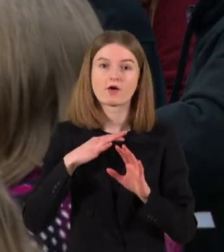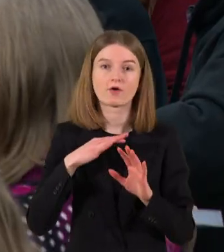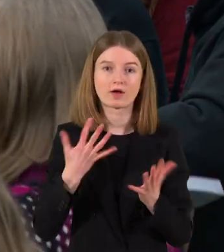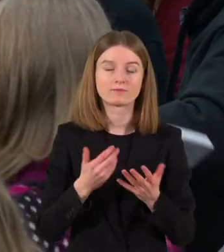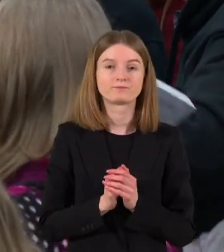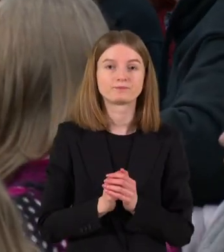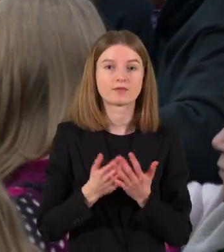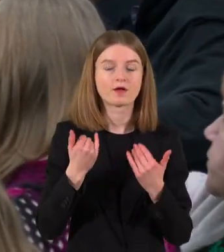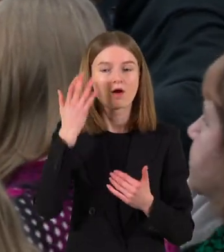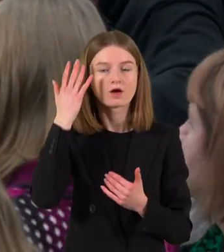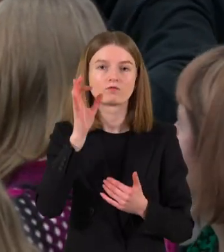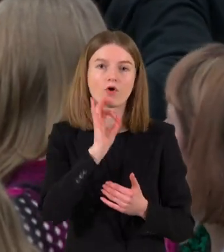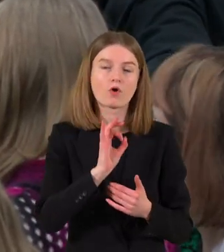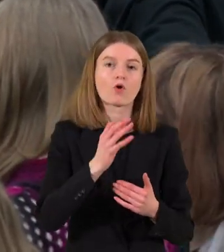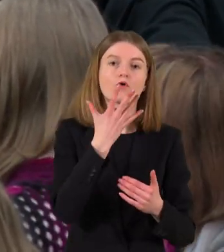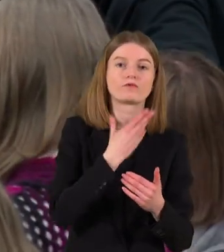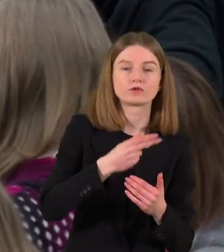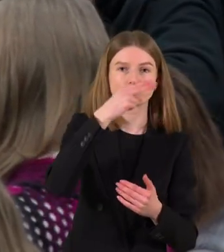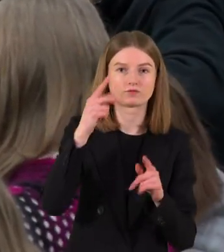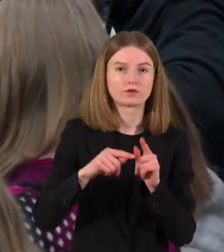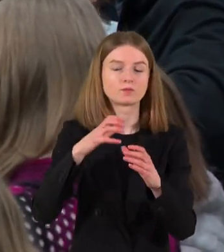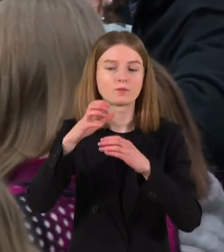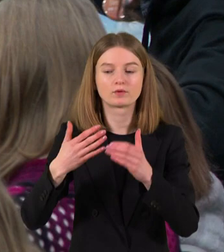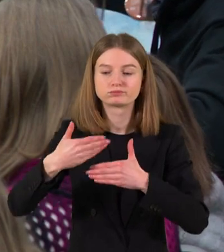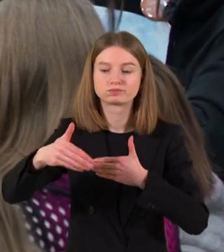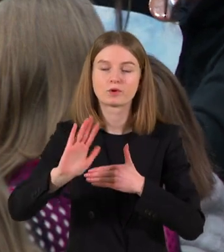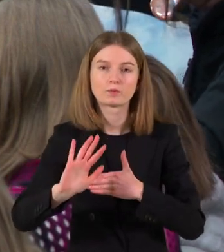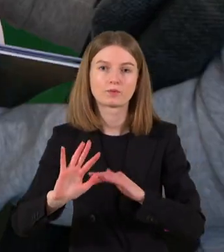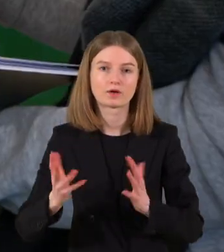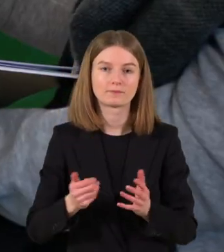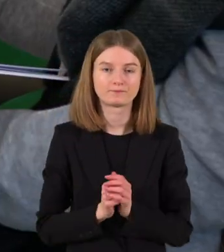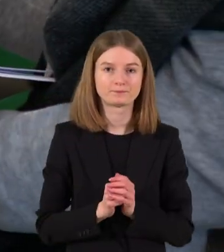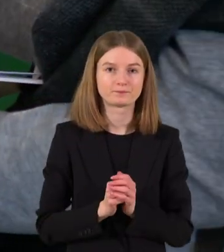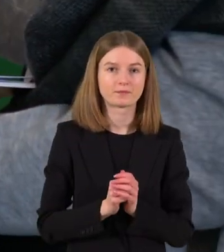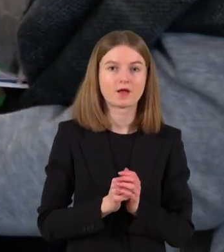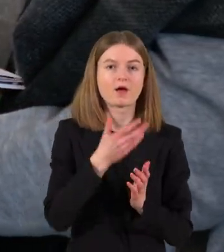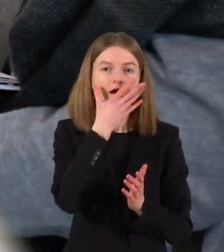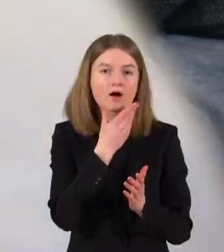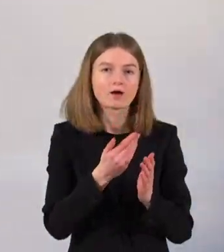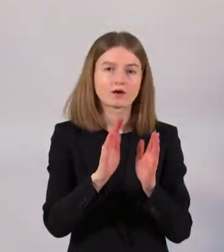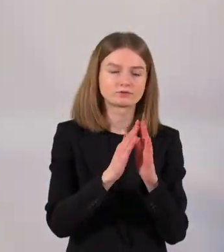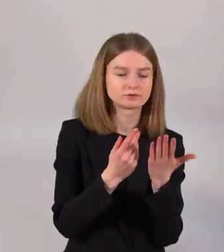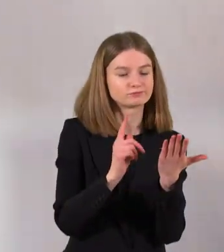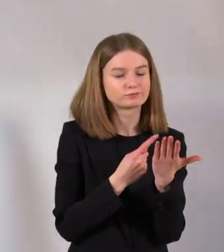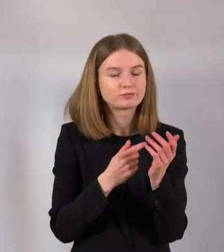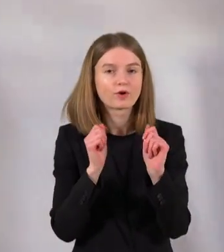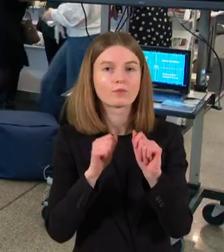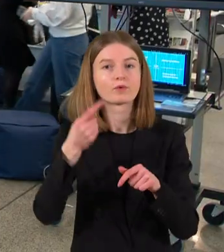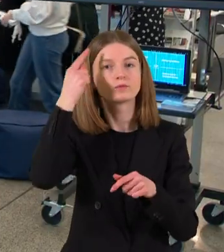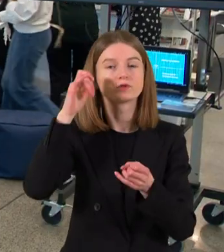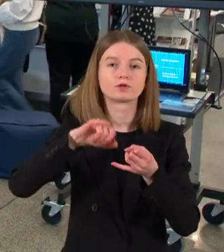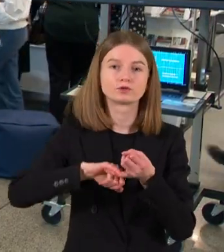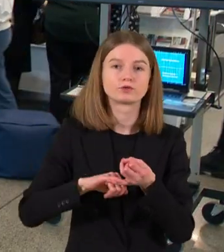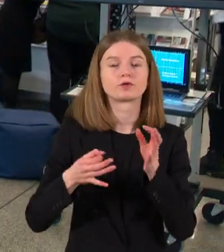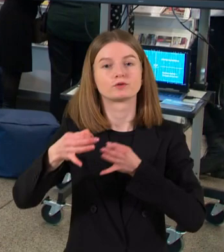Lietuvos ir pasaulio ateitį. Vartome gražiausių metų knygų puslapius, prisimename istoriją, diskutuojame su autoriais